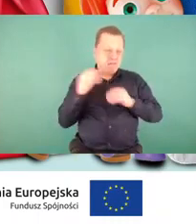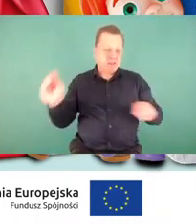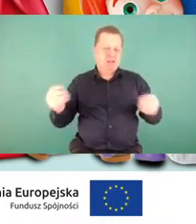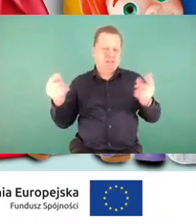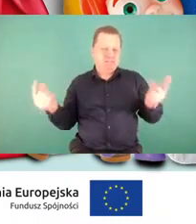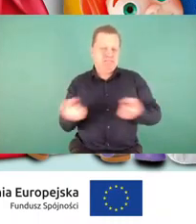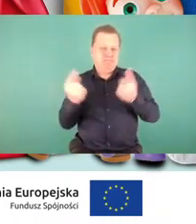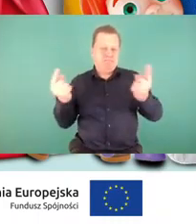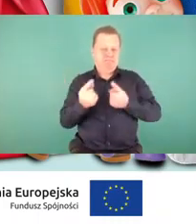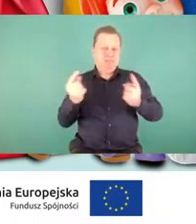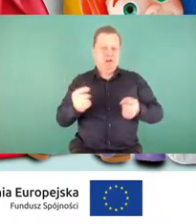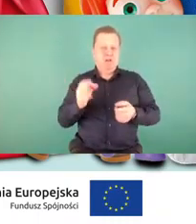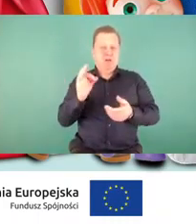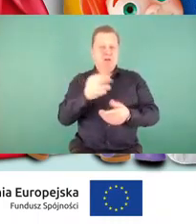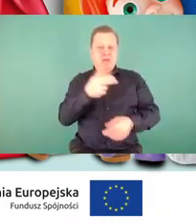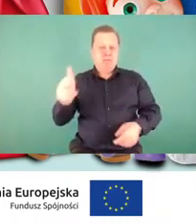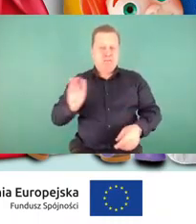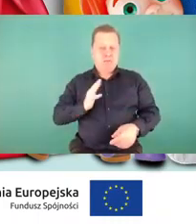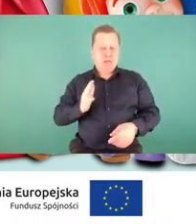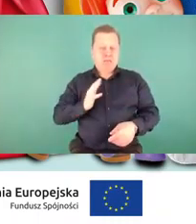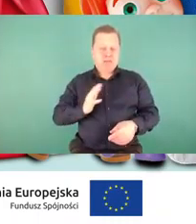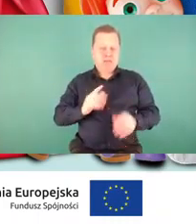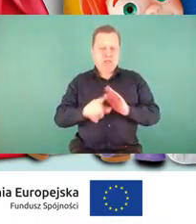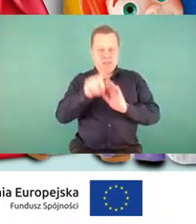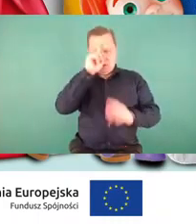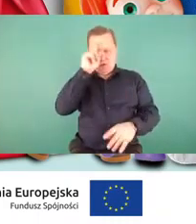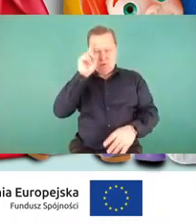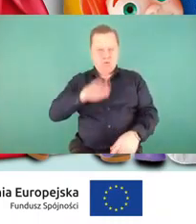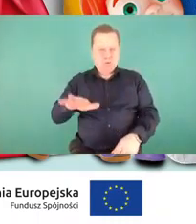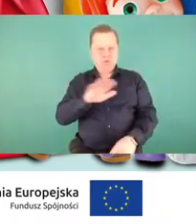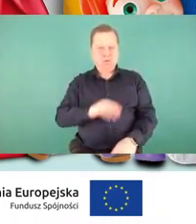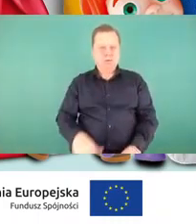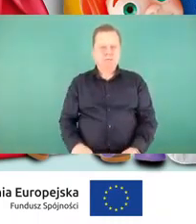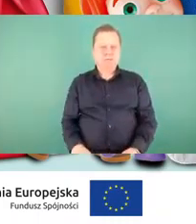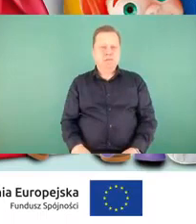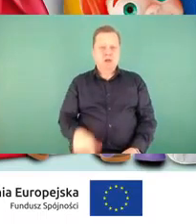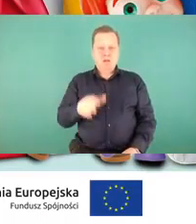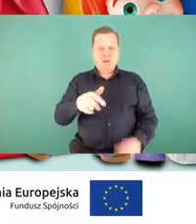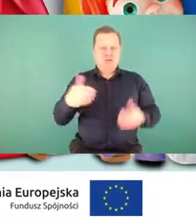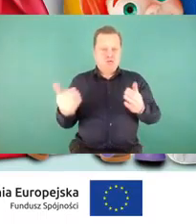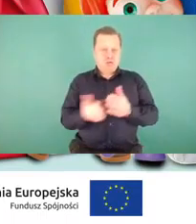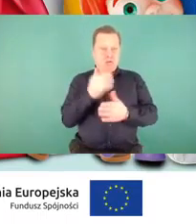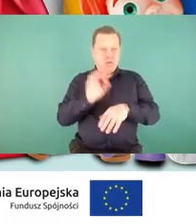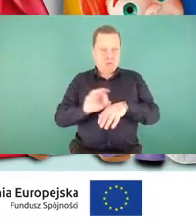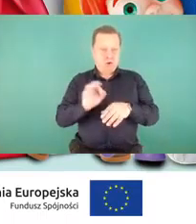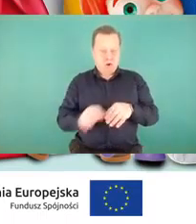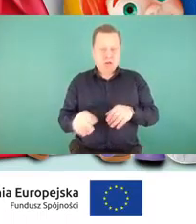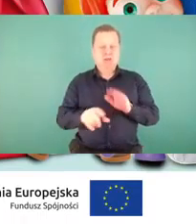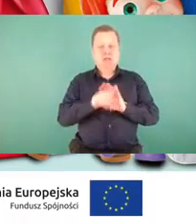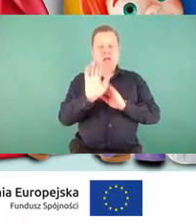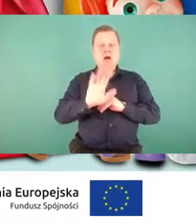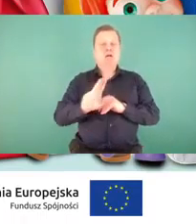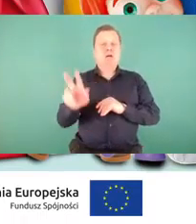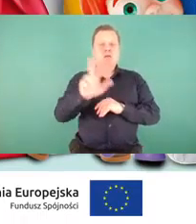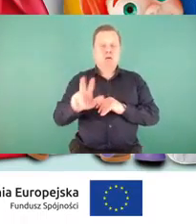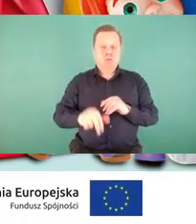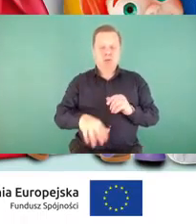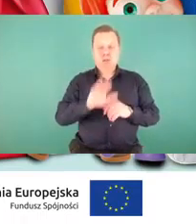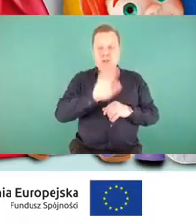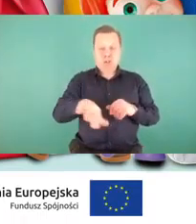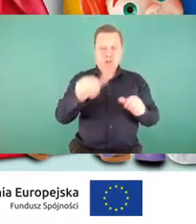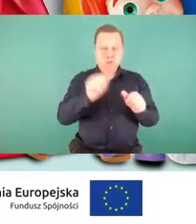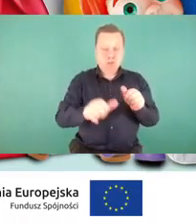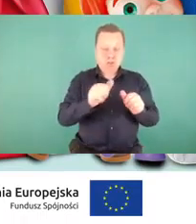bezpieczeństwa wśród społeczeństwa. Odbiorcami nowej edycji projektu będą dzieci w wieku przedszkolnym,